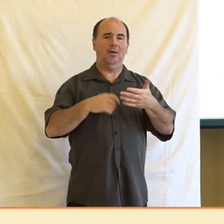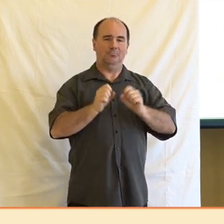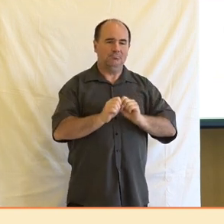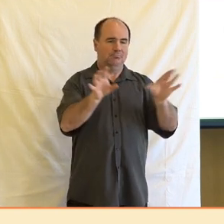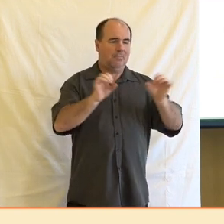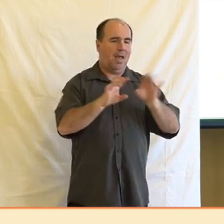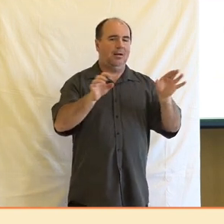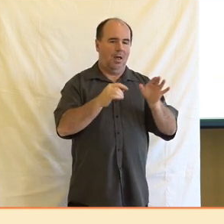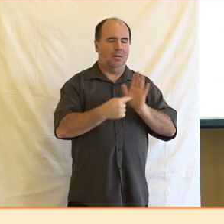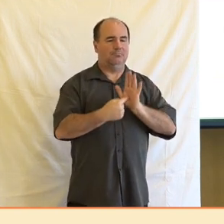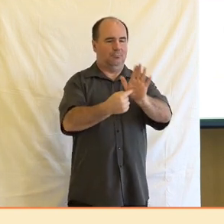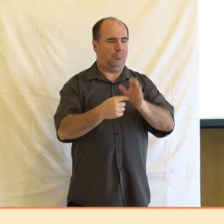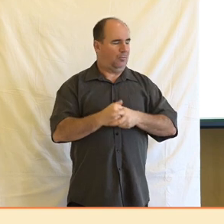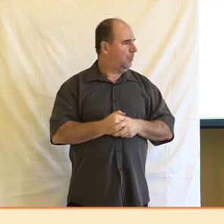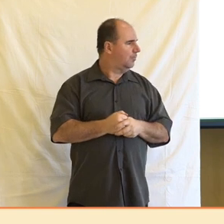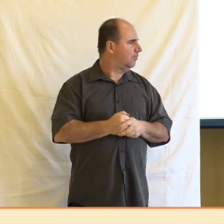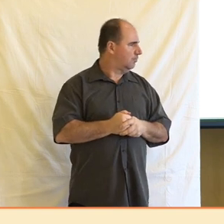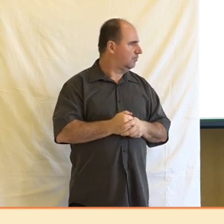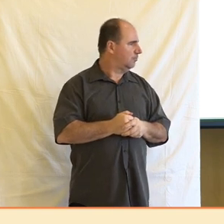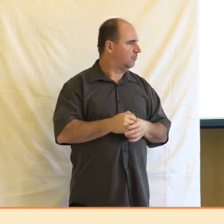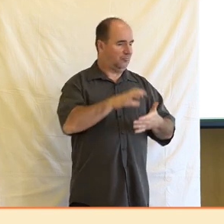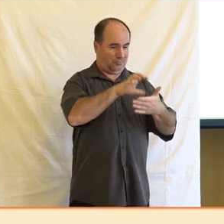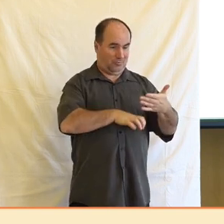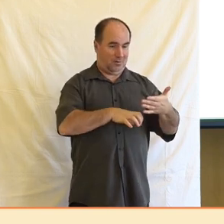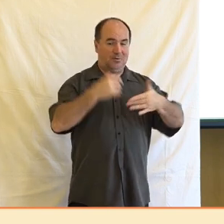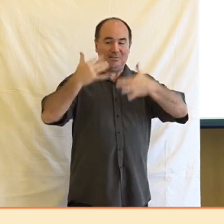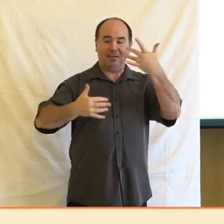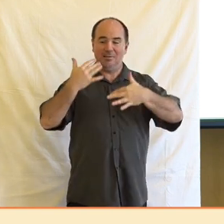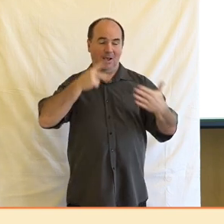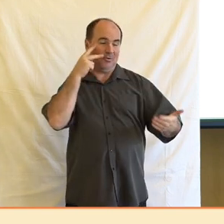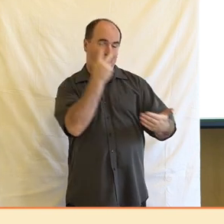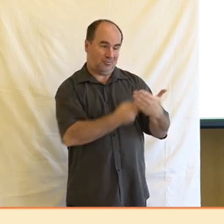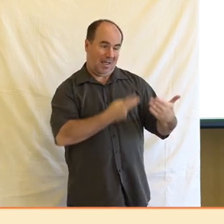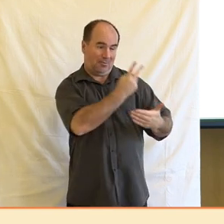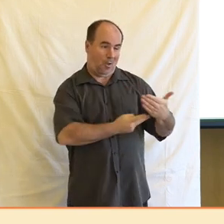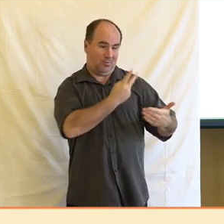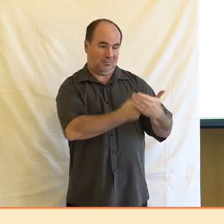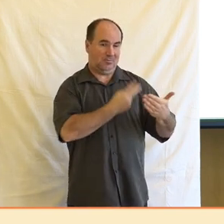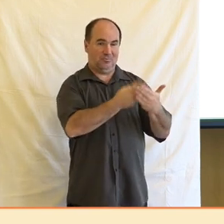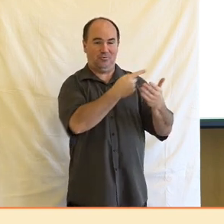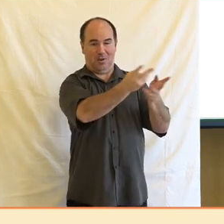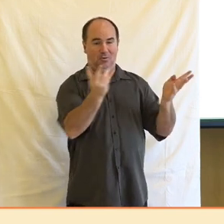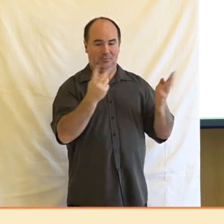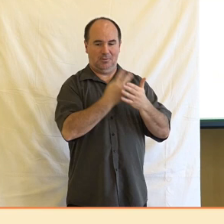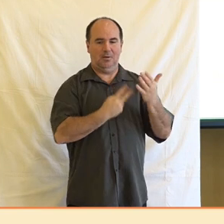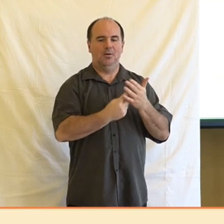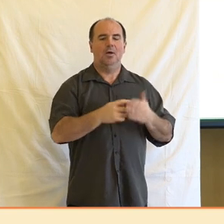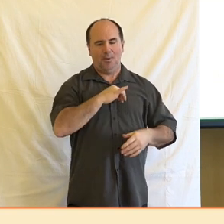ovlivňuje dle jejich názoru statistika čtenosti na webu média, a to z více než 60%.